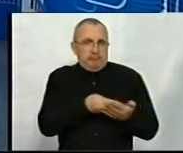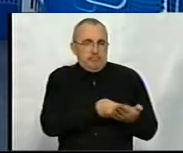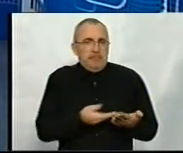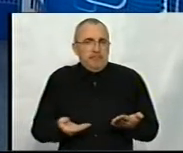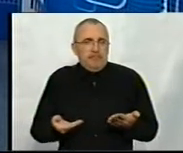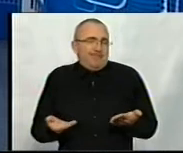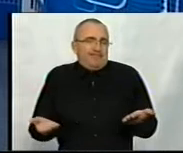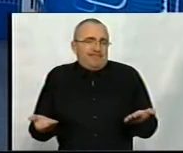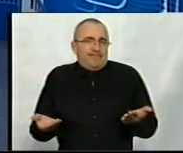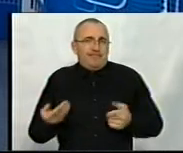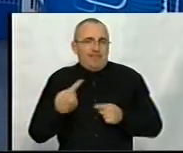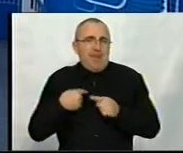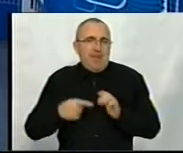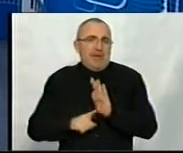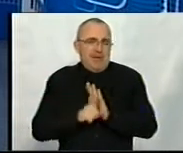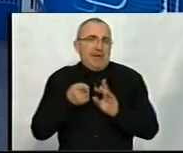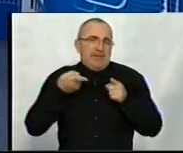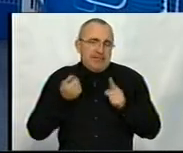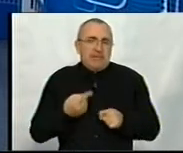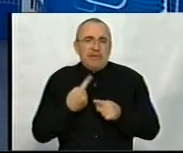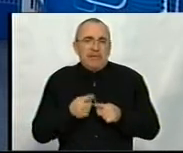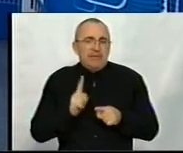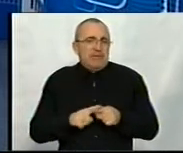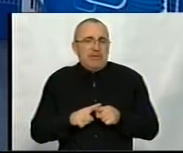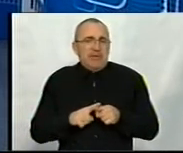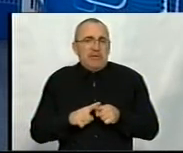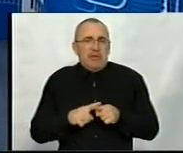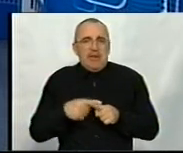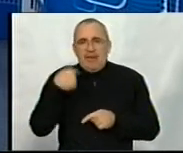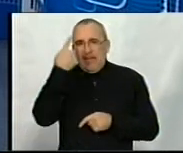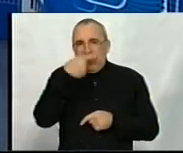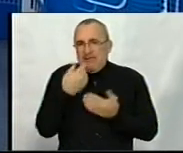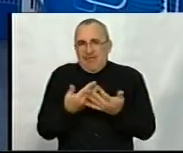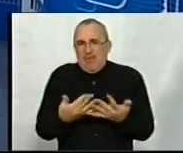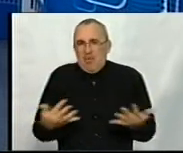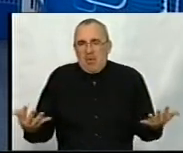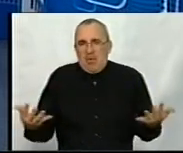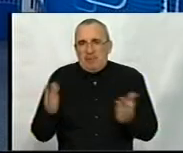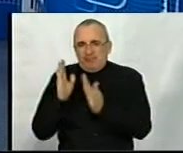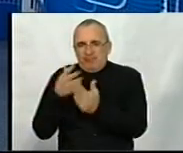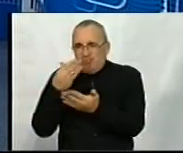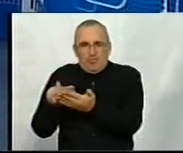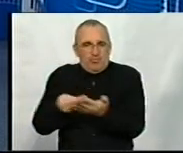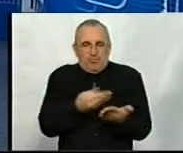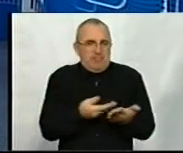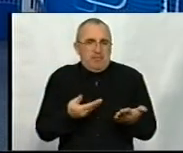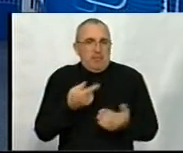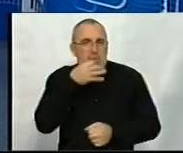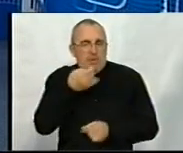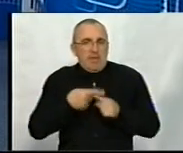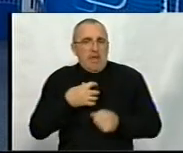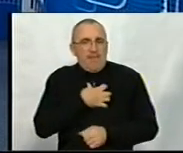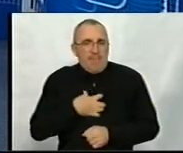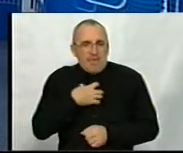Ну, я почну. Дійсно, це суто дуже індивідуально. По-перше, ми вже сказали про ті